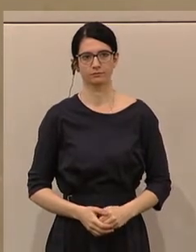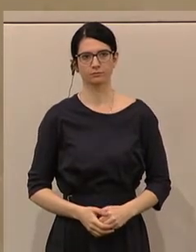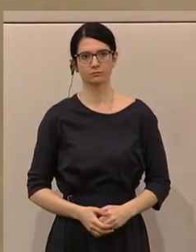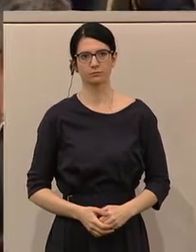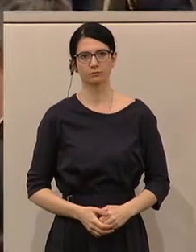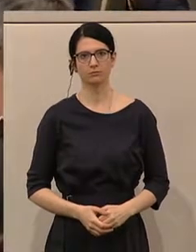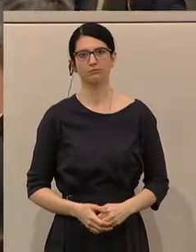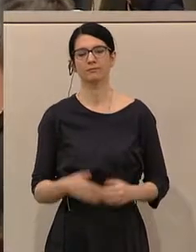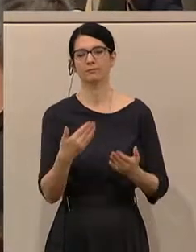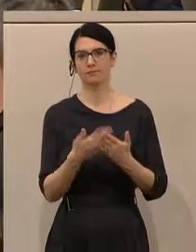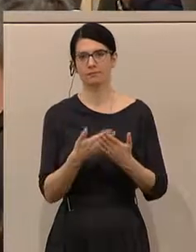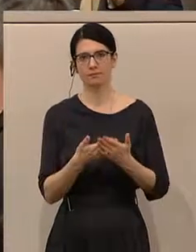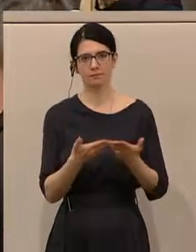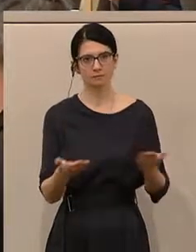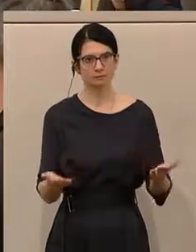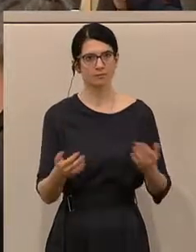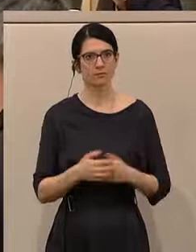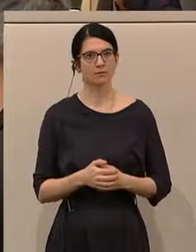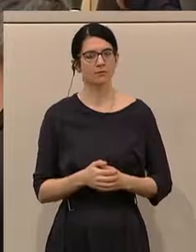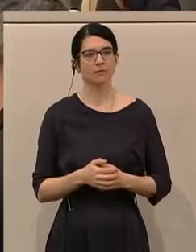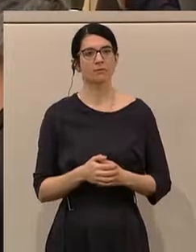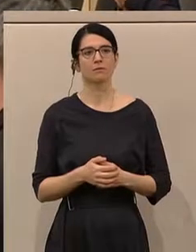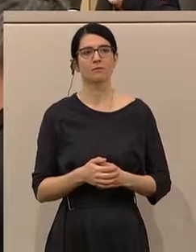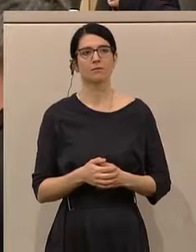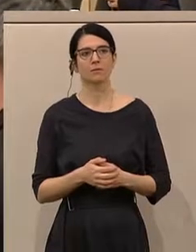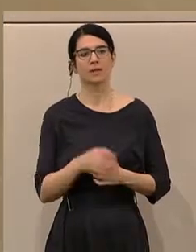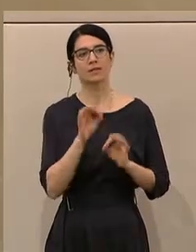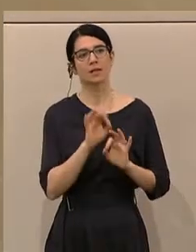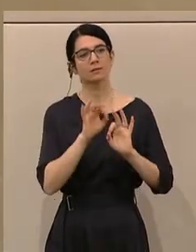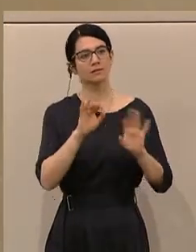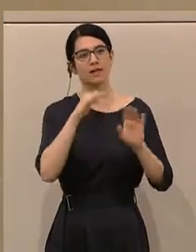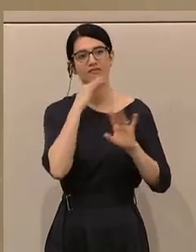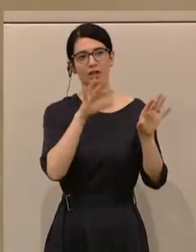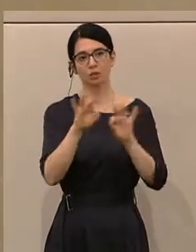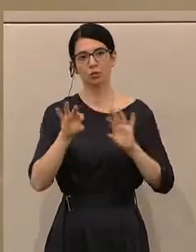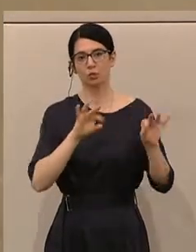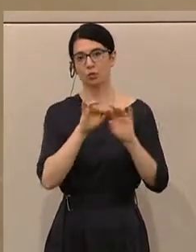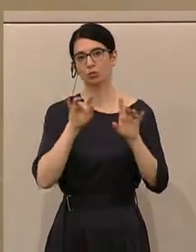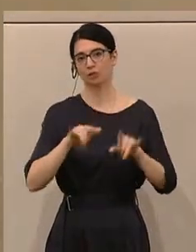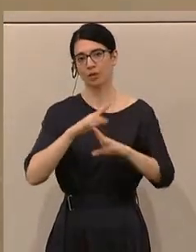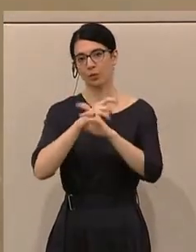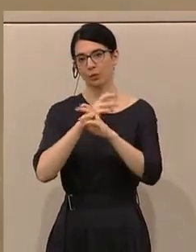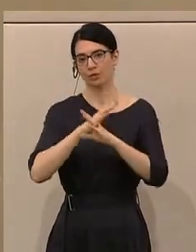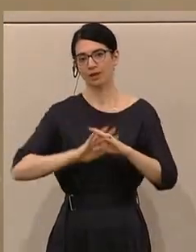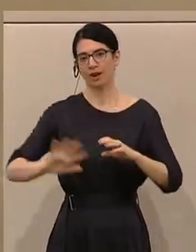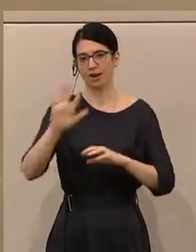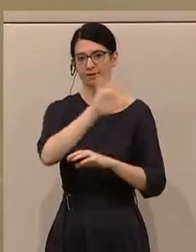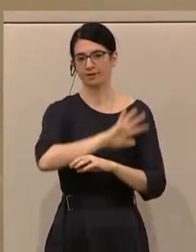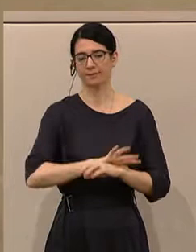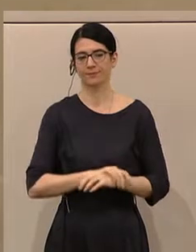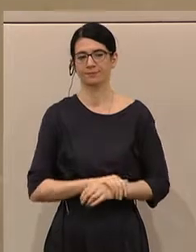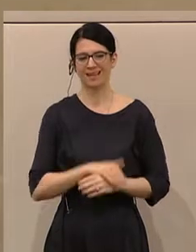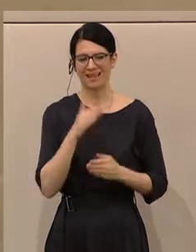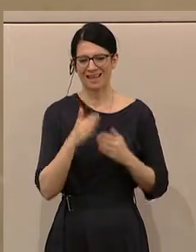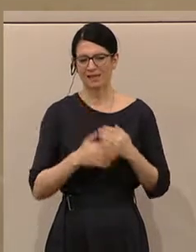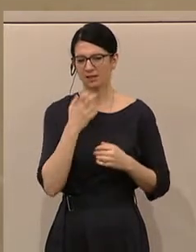In diesem Sinne haben wir sehr, sehr vieles zu tun hier in diesem Österreich. Und das Letzte, was ich sagen will,